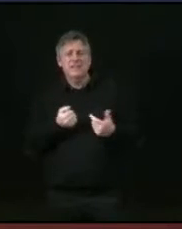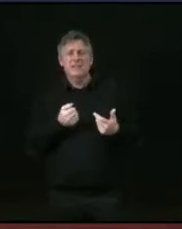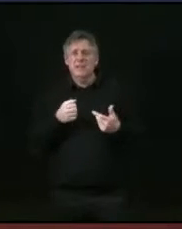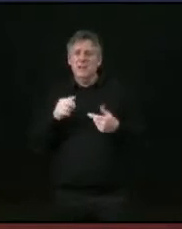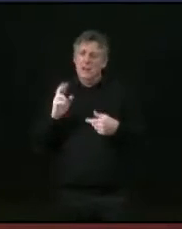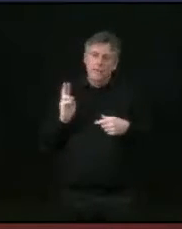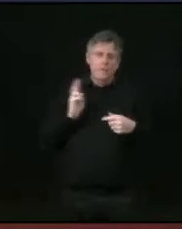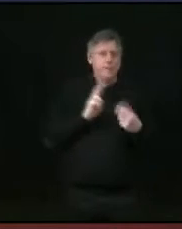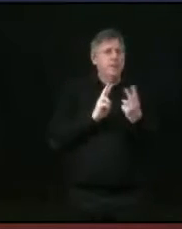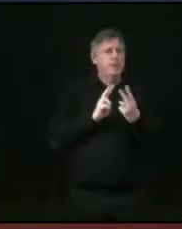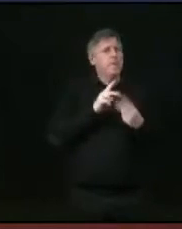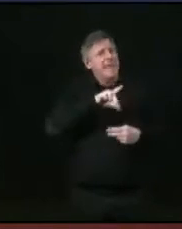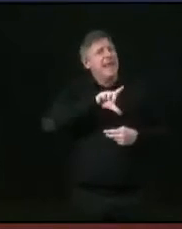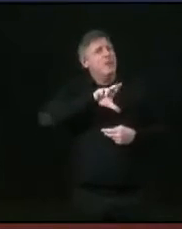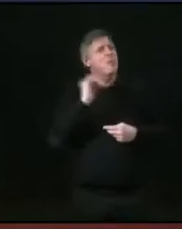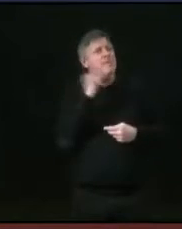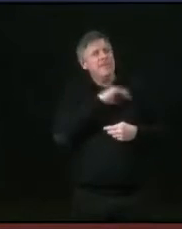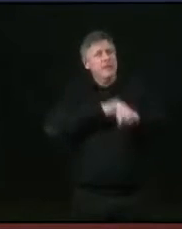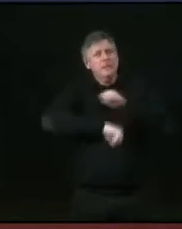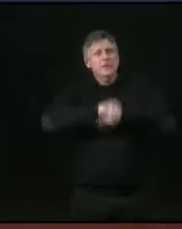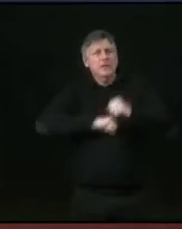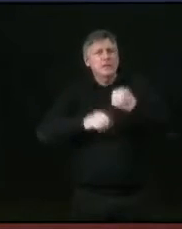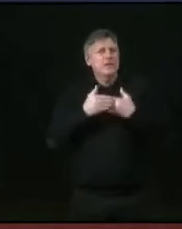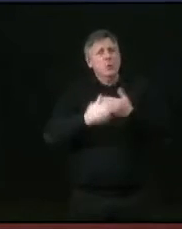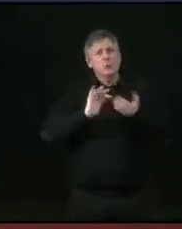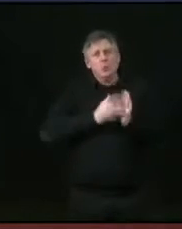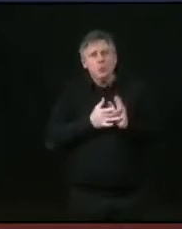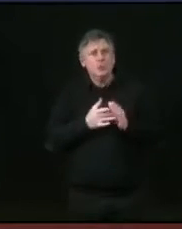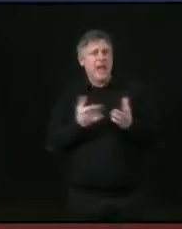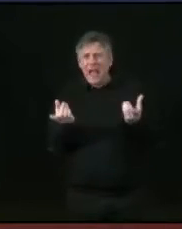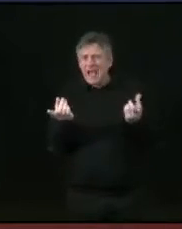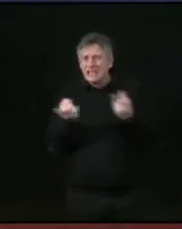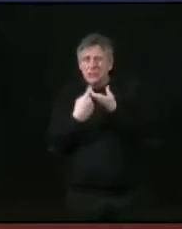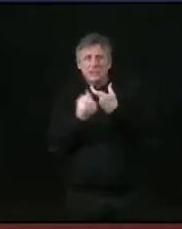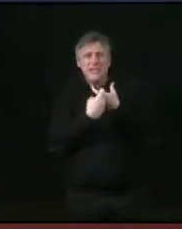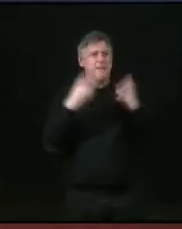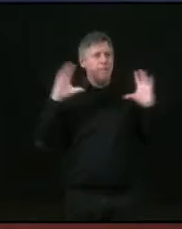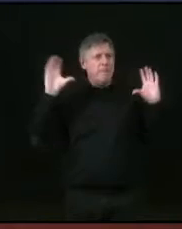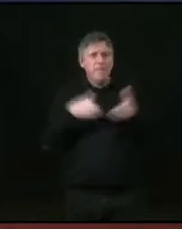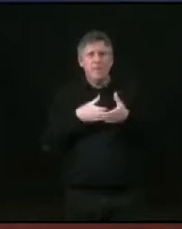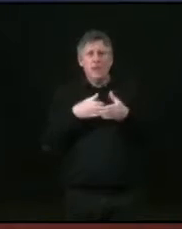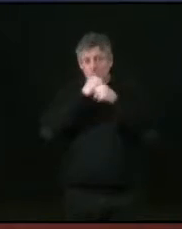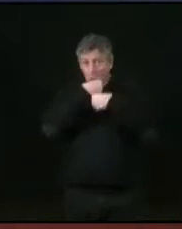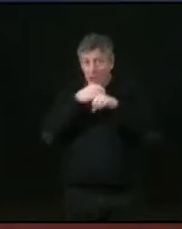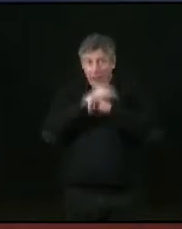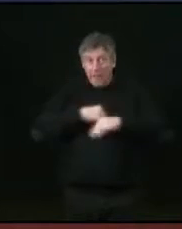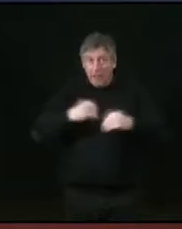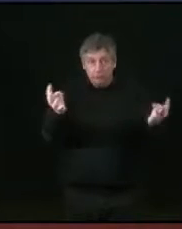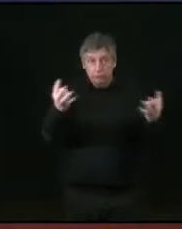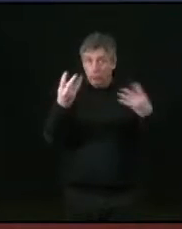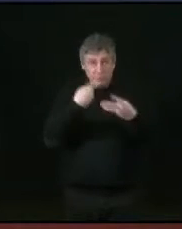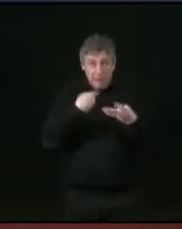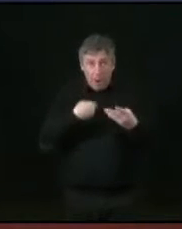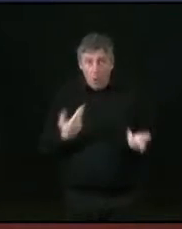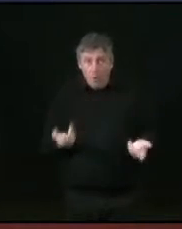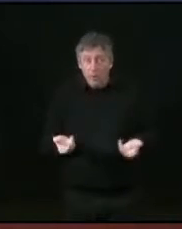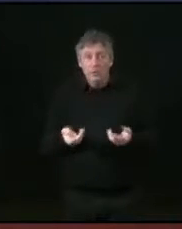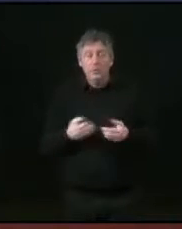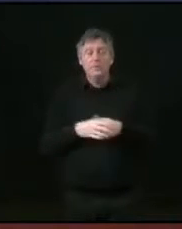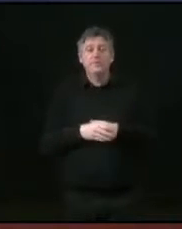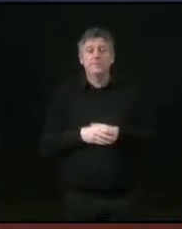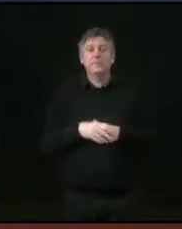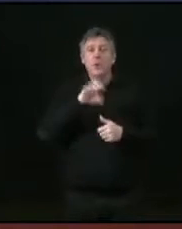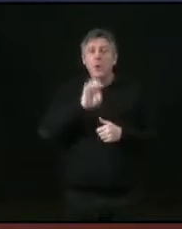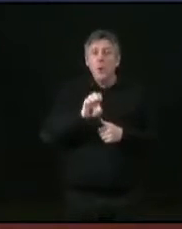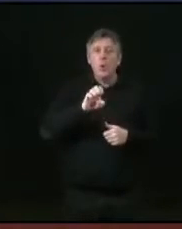modification du PLU, où, évidemment, tout le monde pourra y être associé. Il n a, là aussi, aucun secret. Mais aussi, au niveau de l